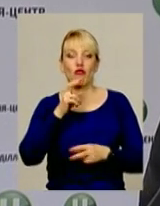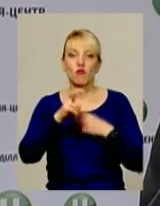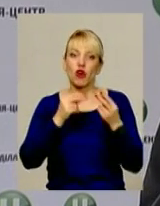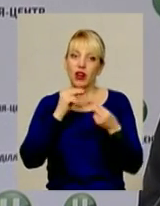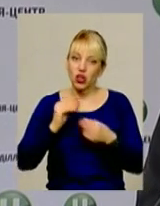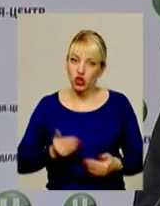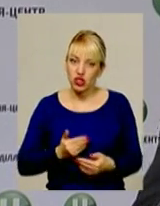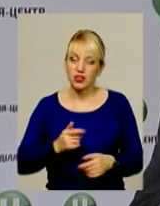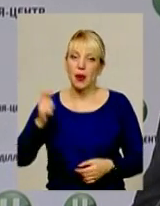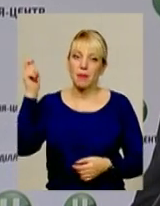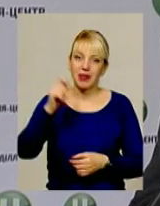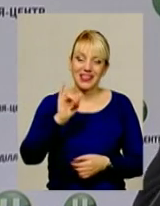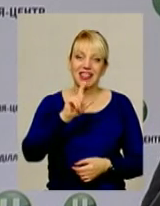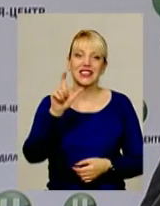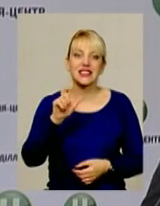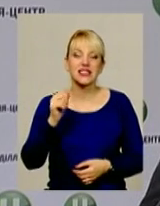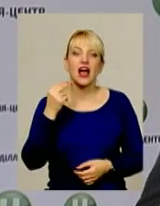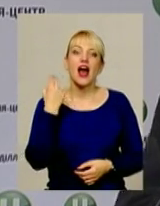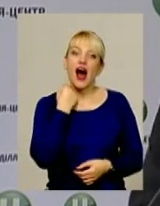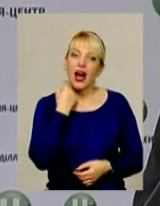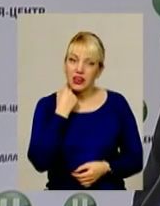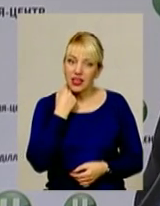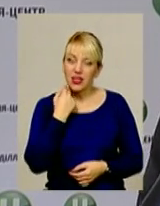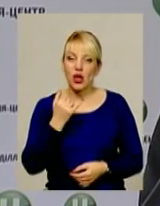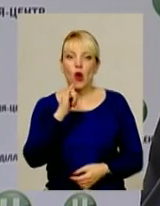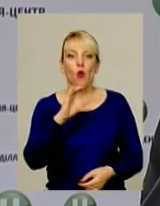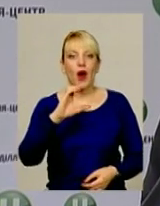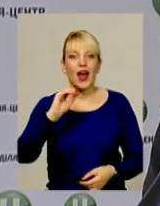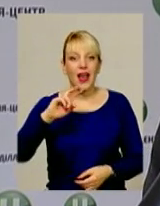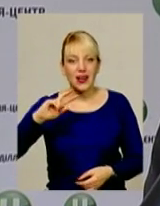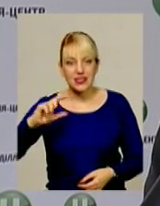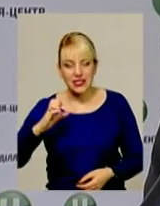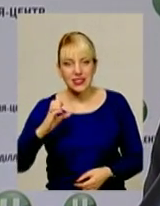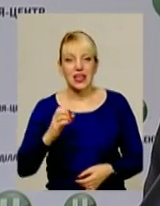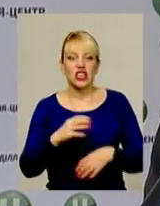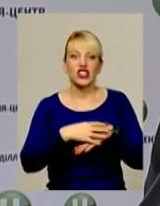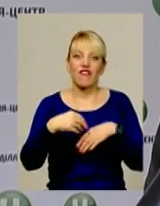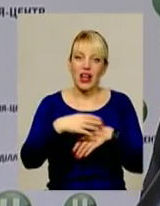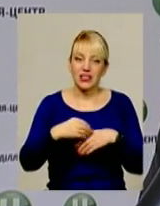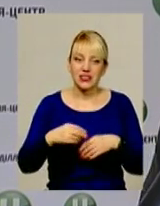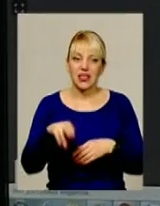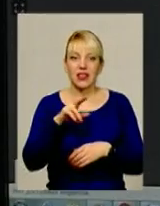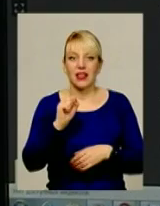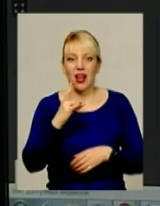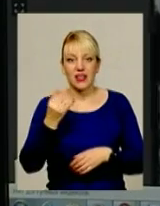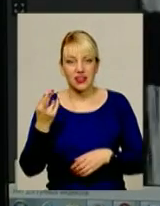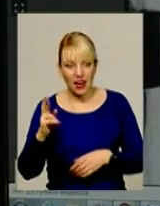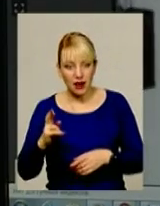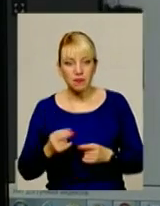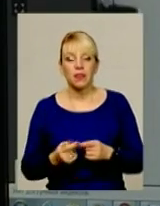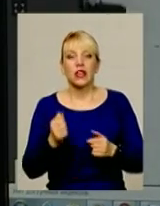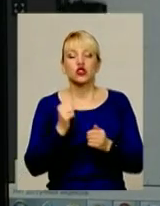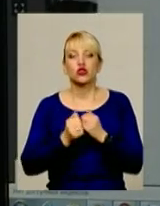у Ельсу, Шотландії, з Данії та Швеції. Для мене важливо знати, коли і як це було, і розповісти про це моїй сім'ї. Щороку